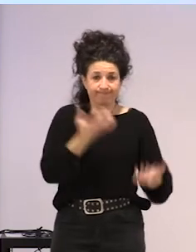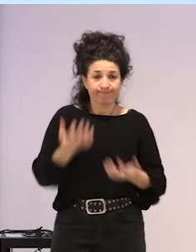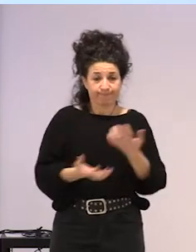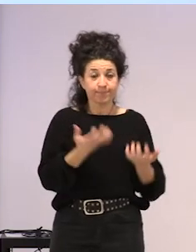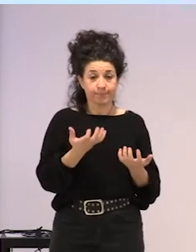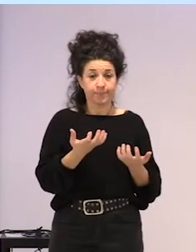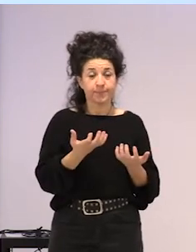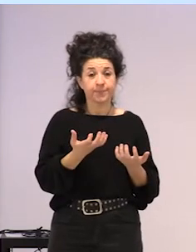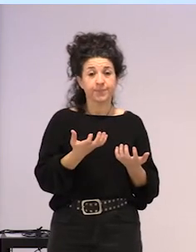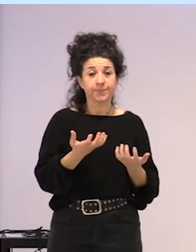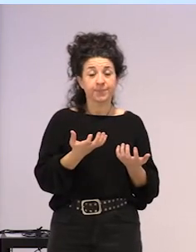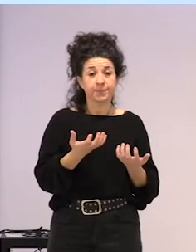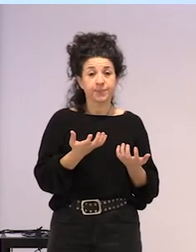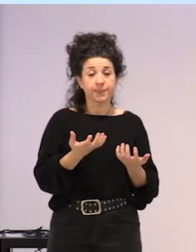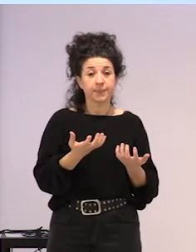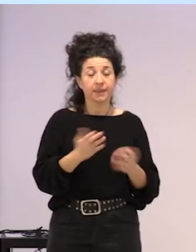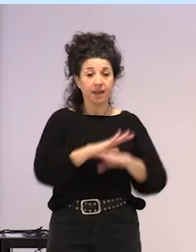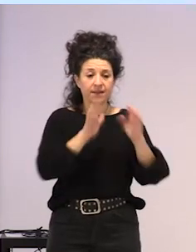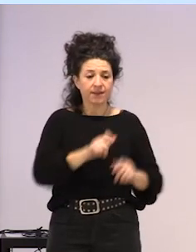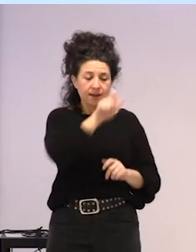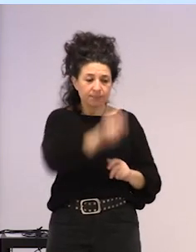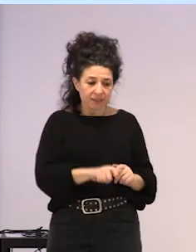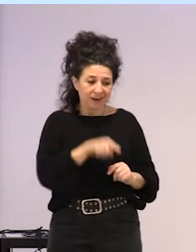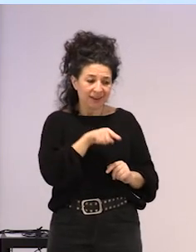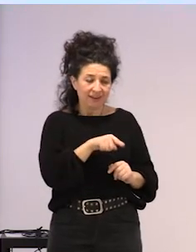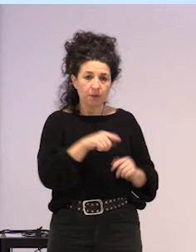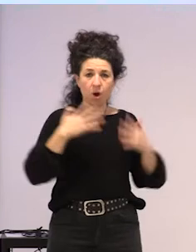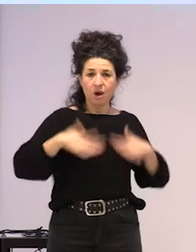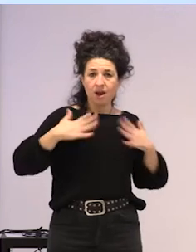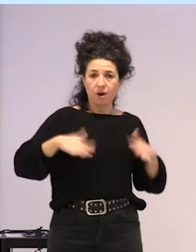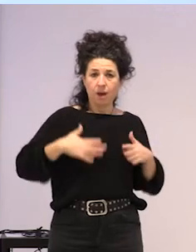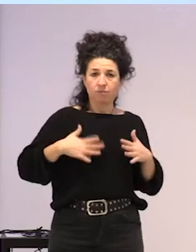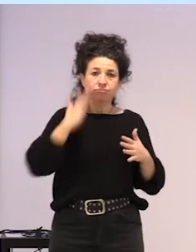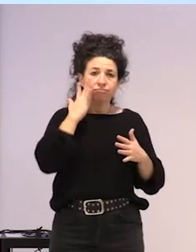ez? nola bait, pertsona horri ere, arropa garbitu behar diogu,